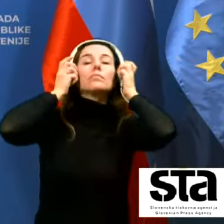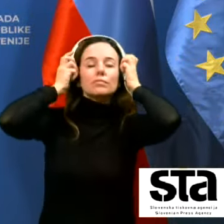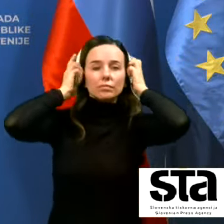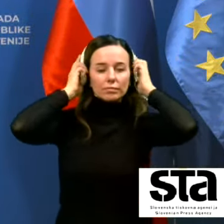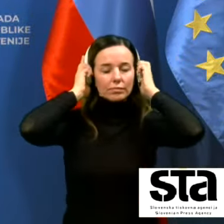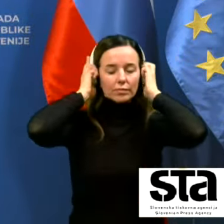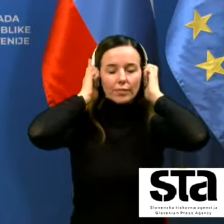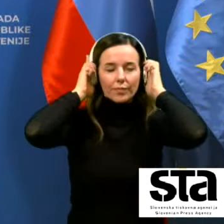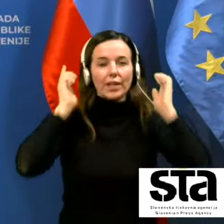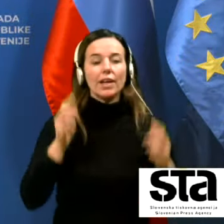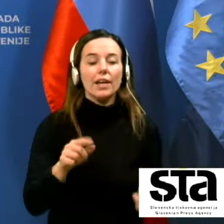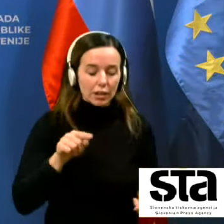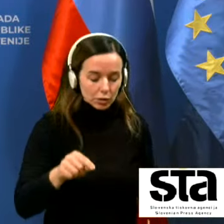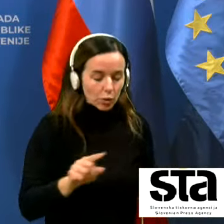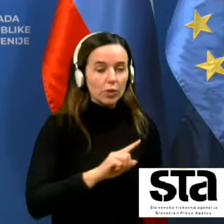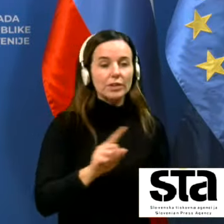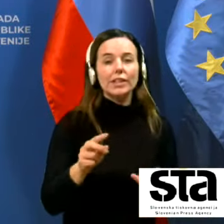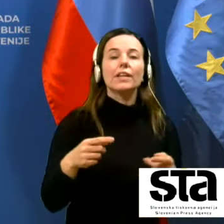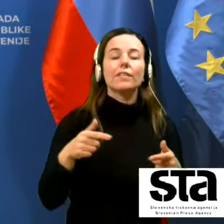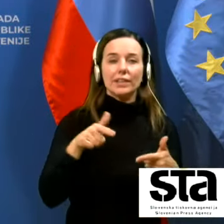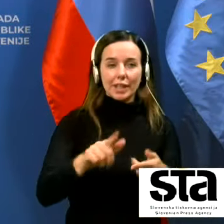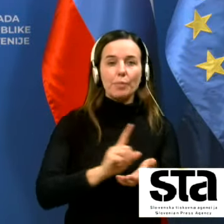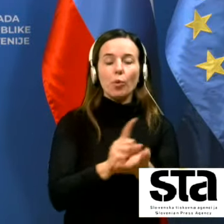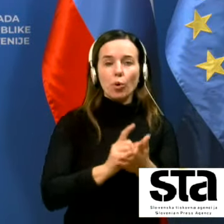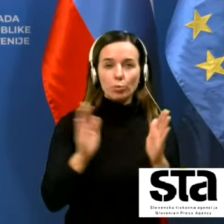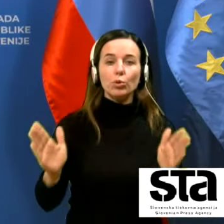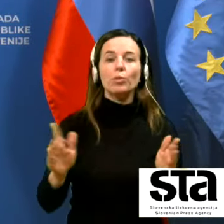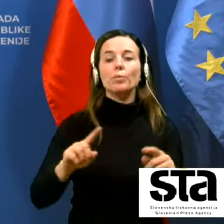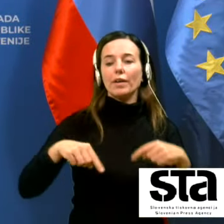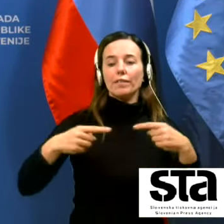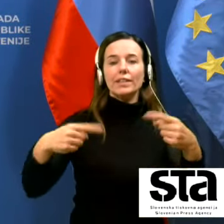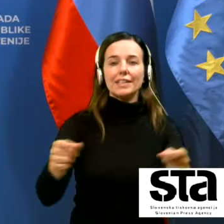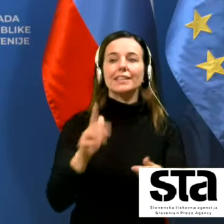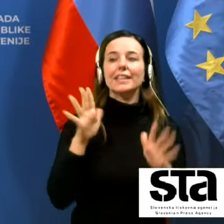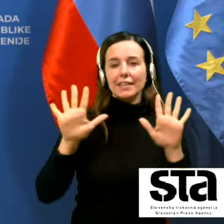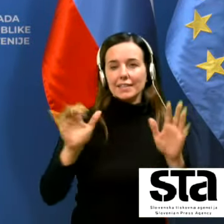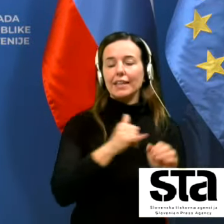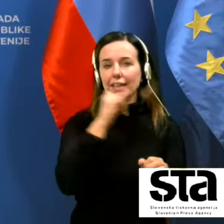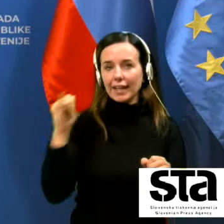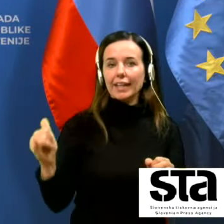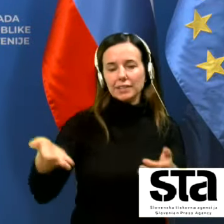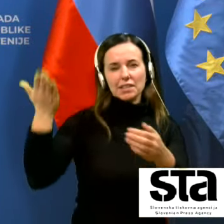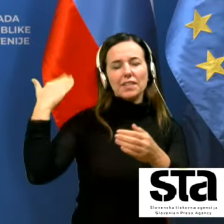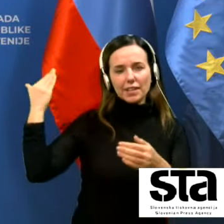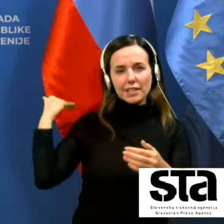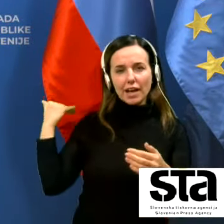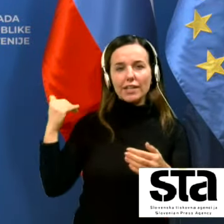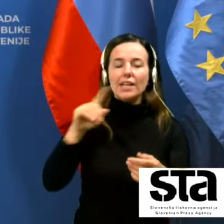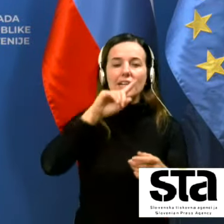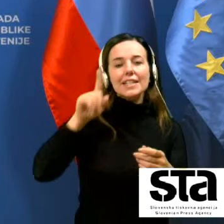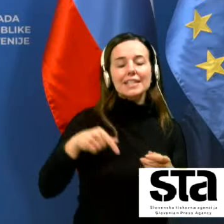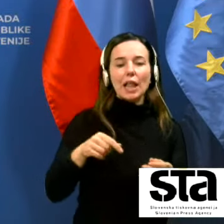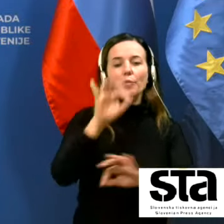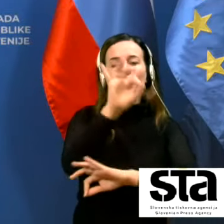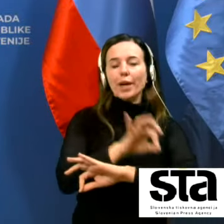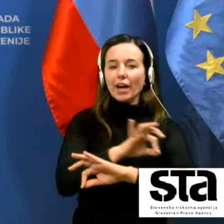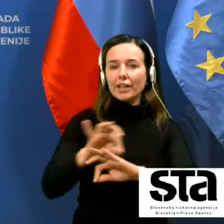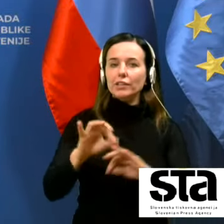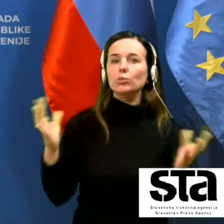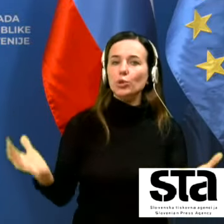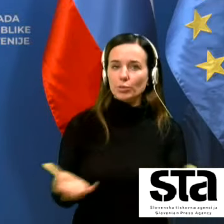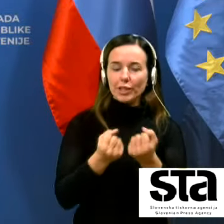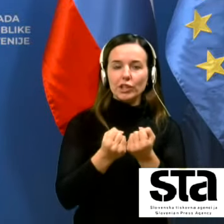ki verjetno ne sodi v to obdobje ampak verjetno v desetletja nazaj z slabimi arhitekturnimi